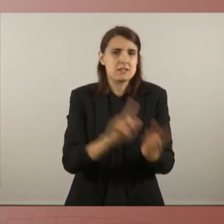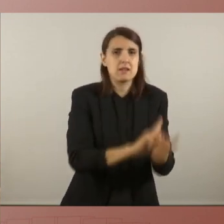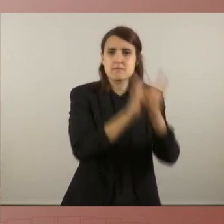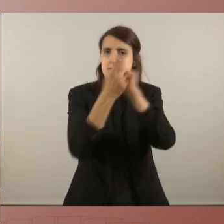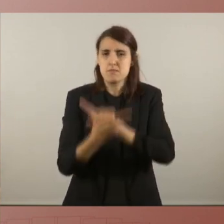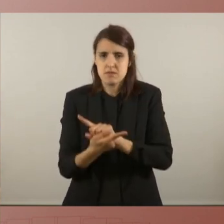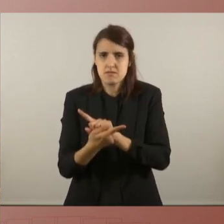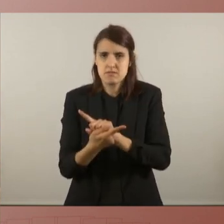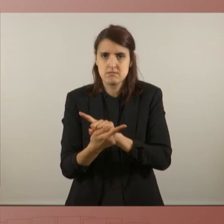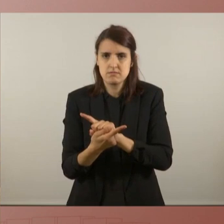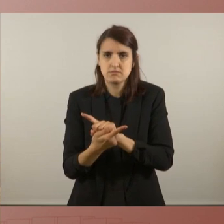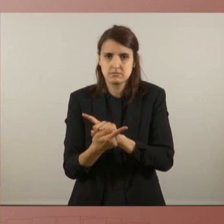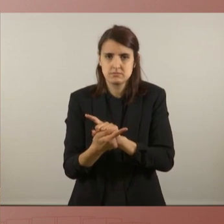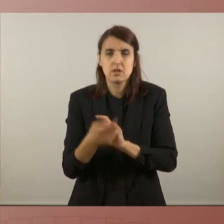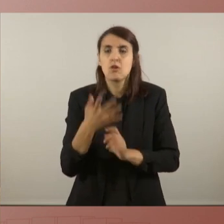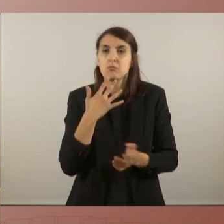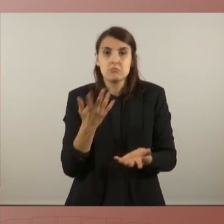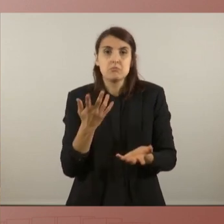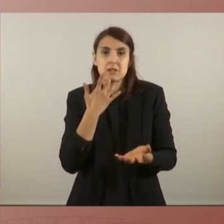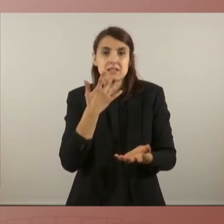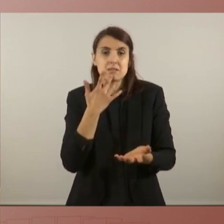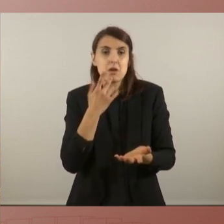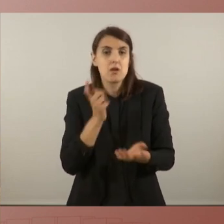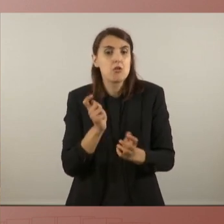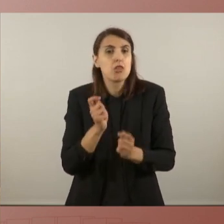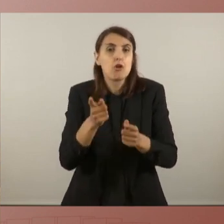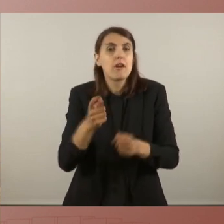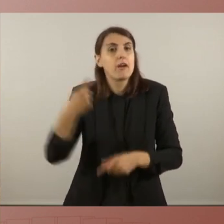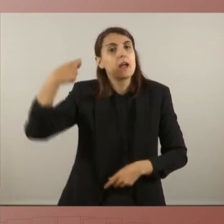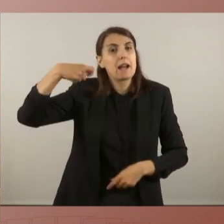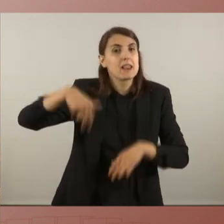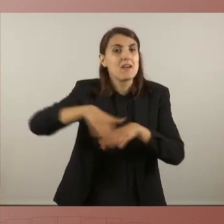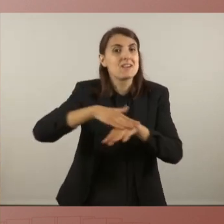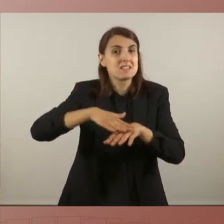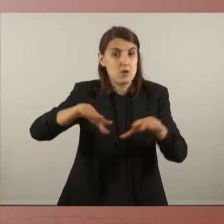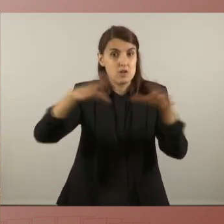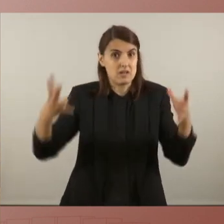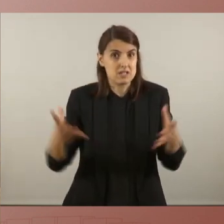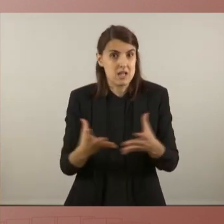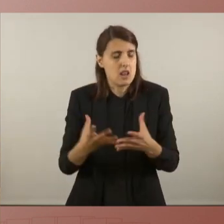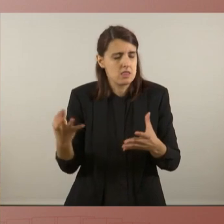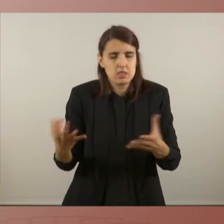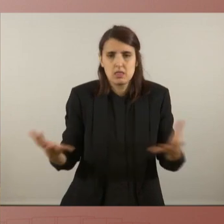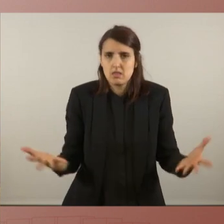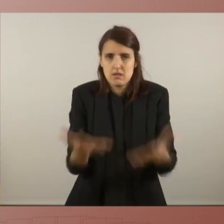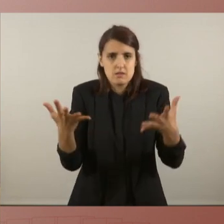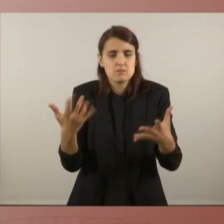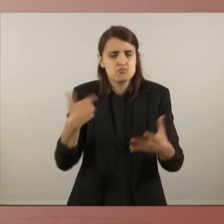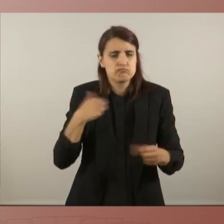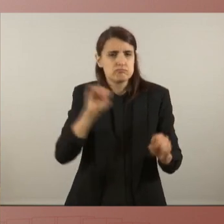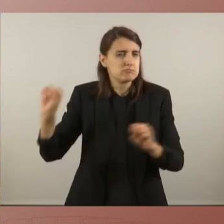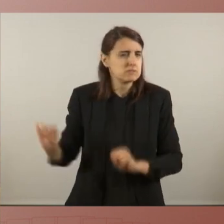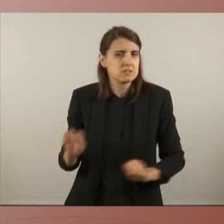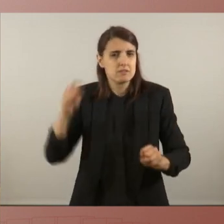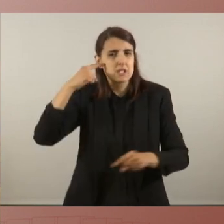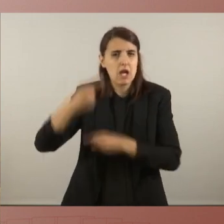combat implementant la renda bàsica universal per exemple que és una de les primeres que cal impulsar que nosaltres la defensarem